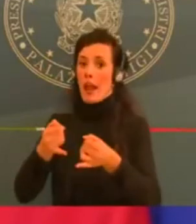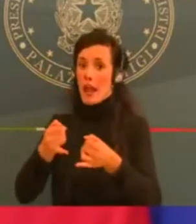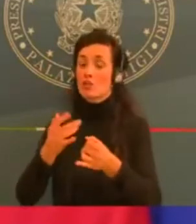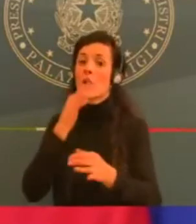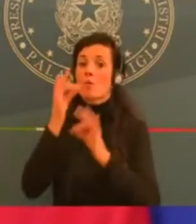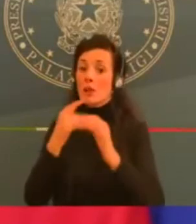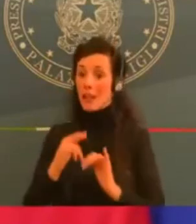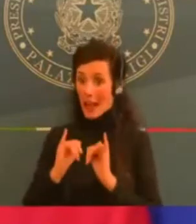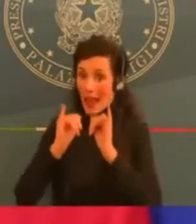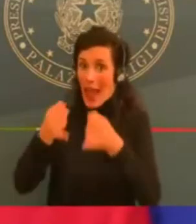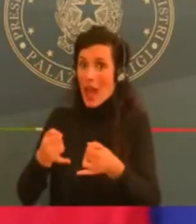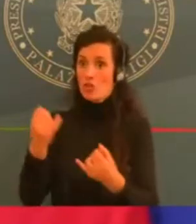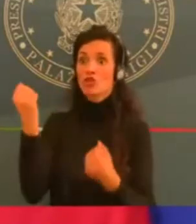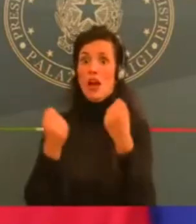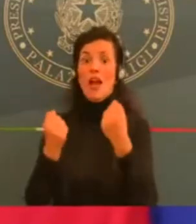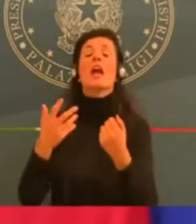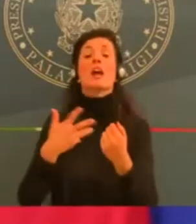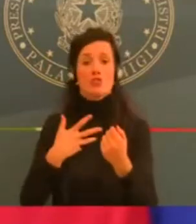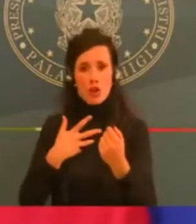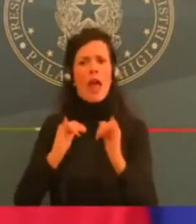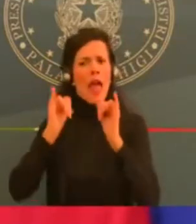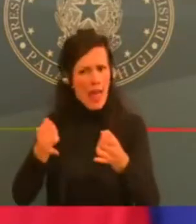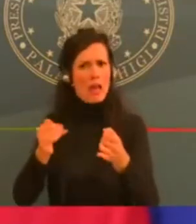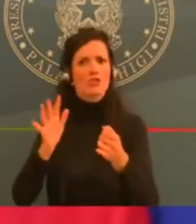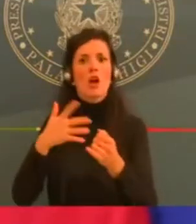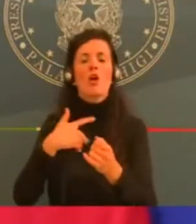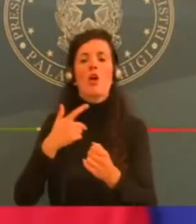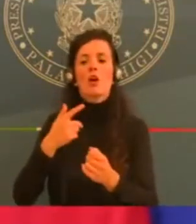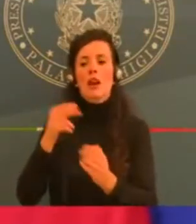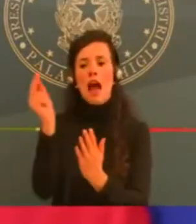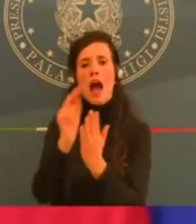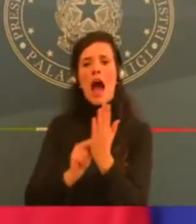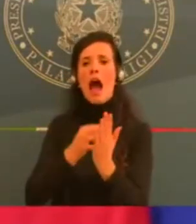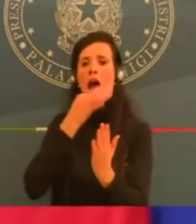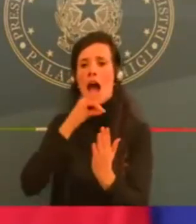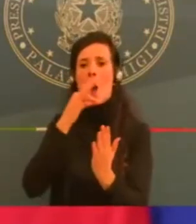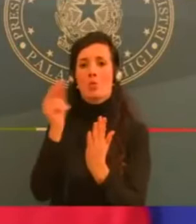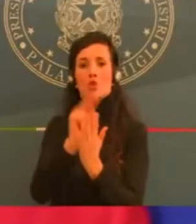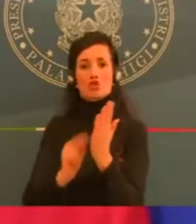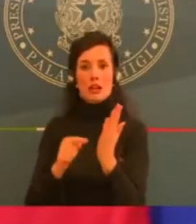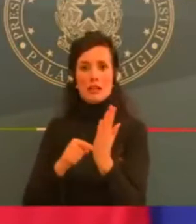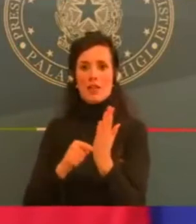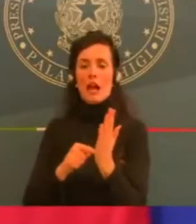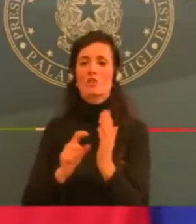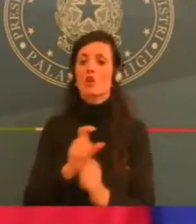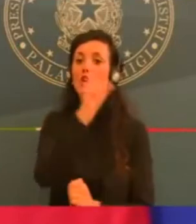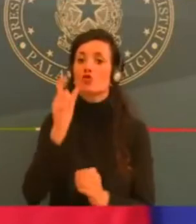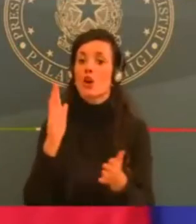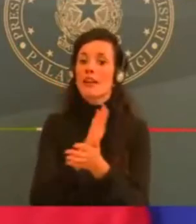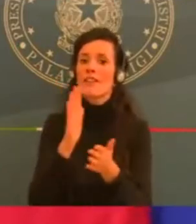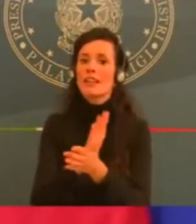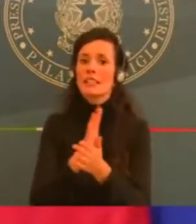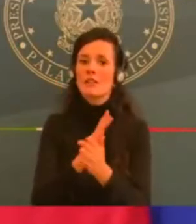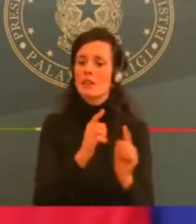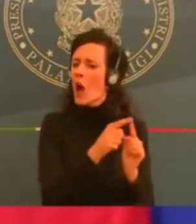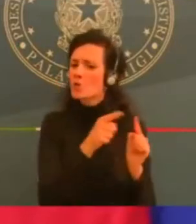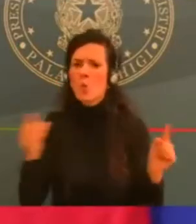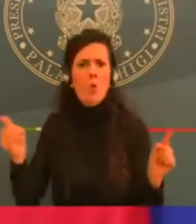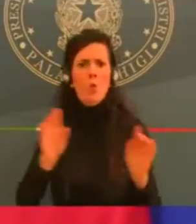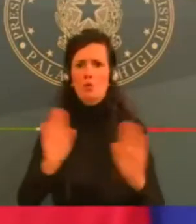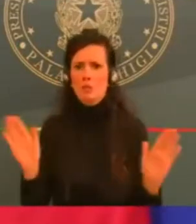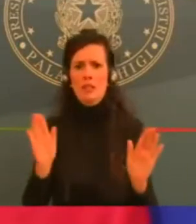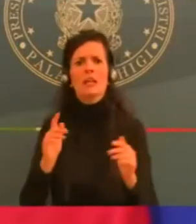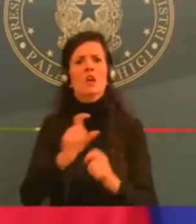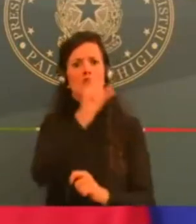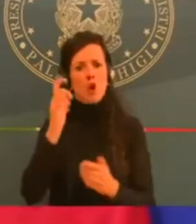giorni prefestivi e allora per compensare introduciamo questo piccolo contemperamento. A quel punto lì